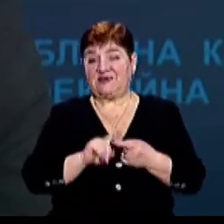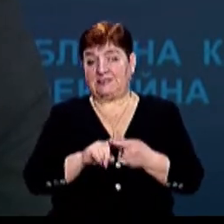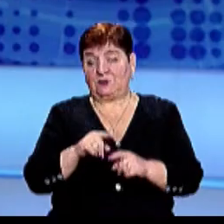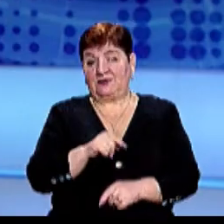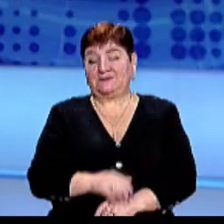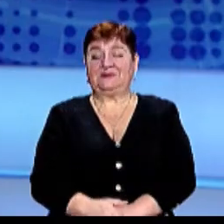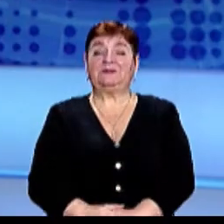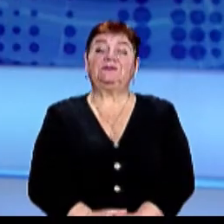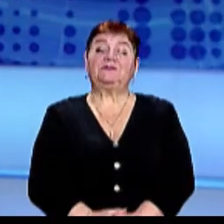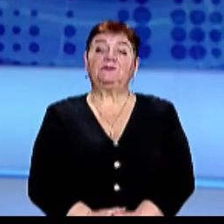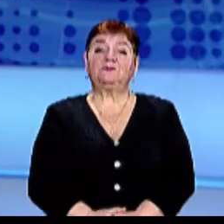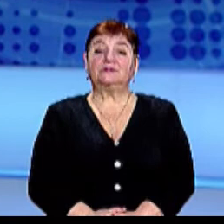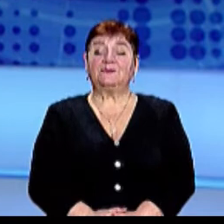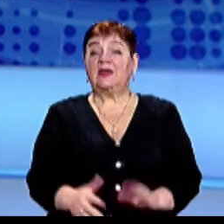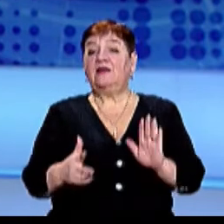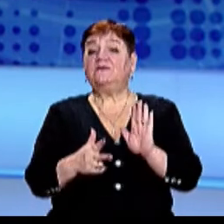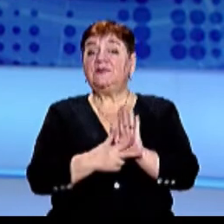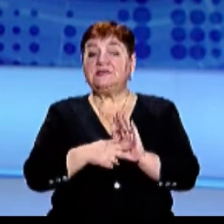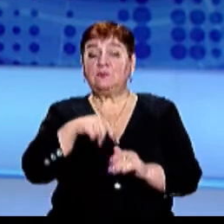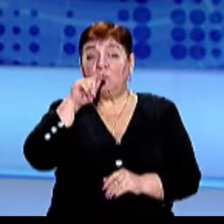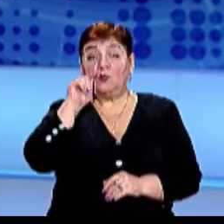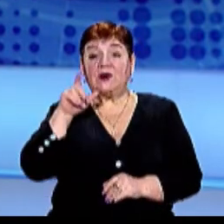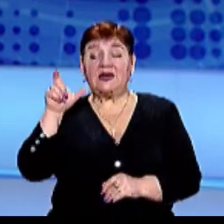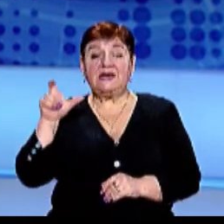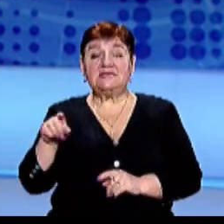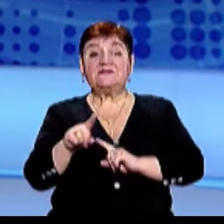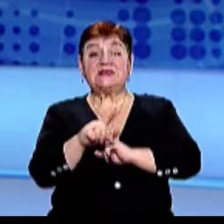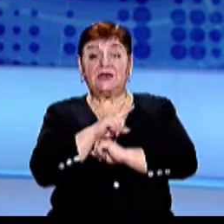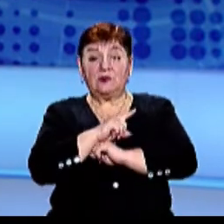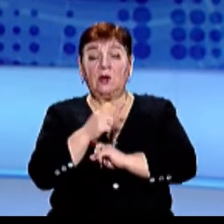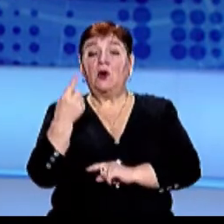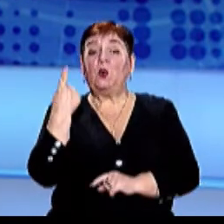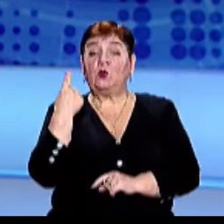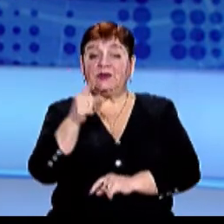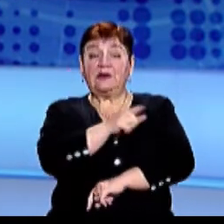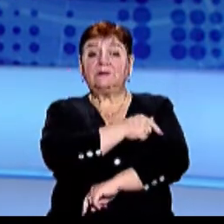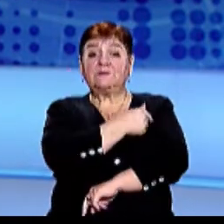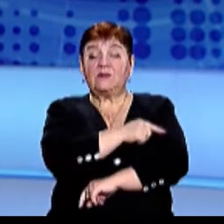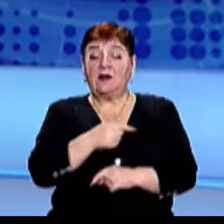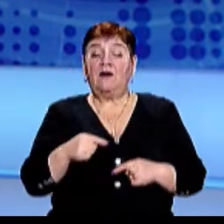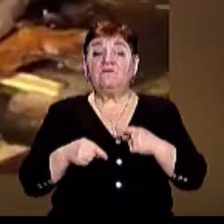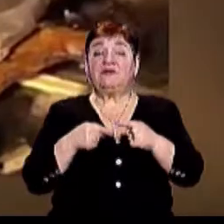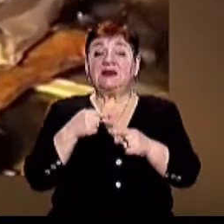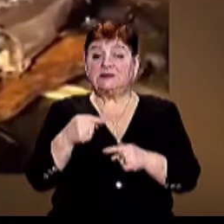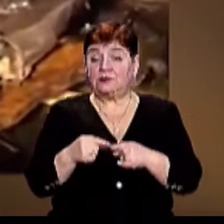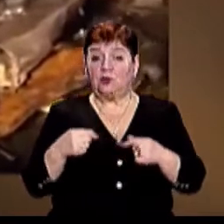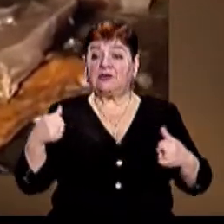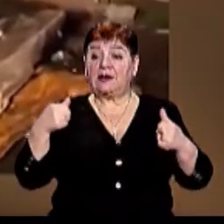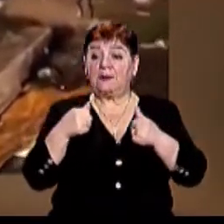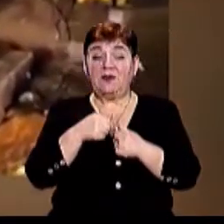лікарні Вісім українців загинули, один шпиталізований до лікарні унаслідок ДТП у Росії